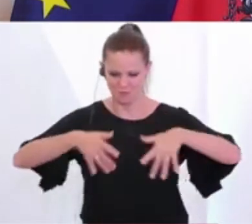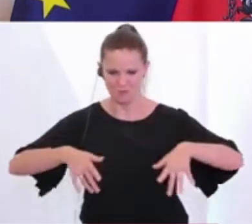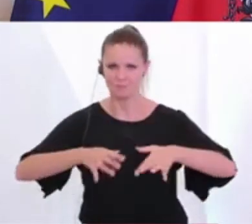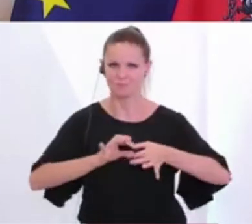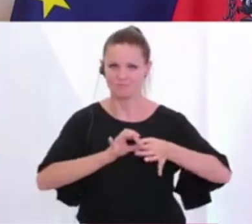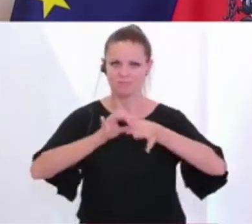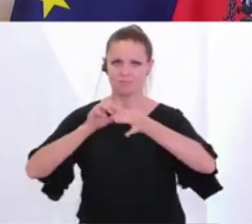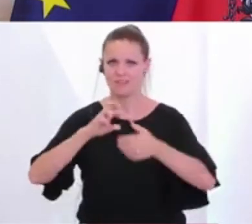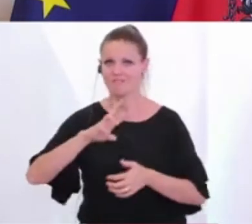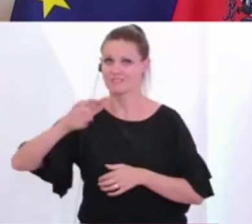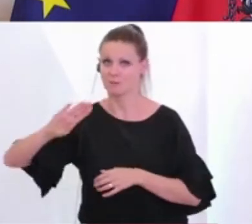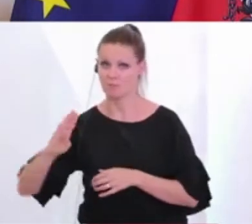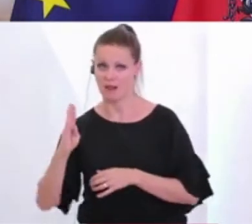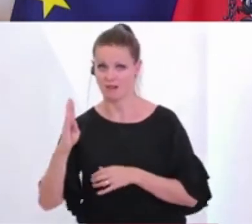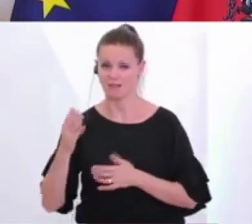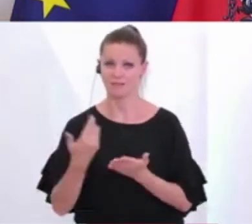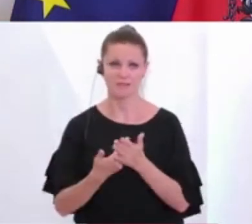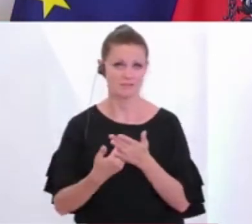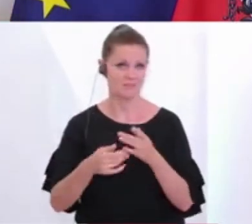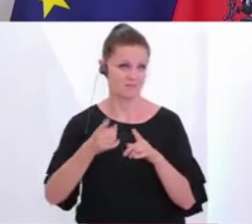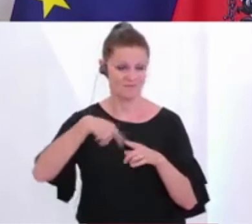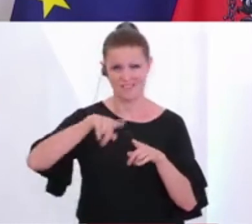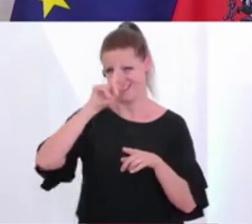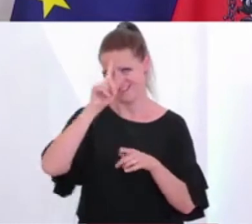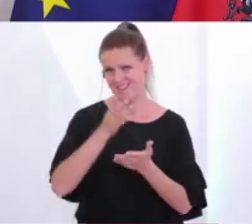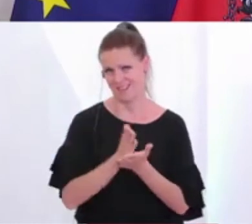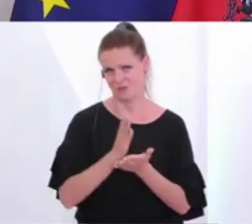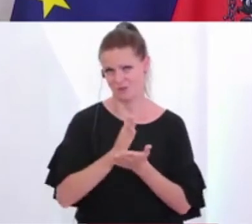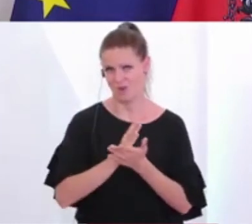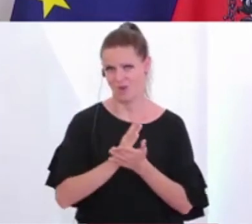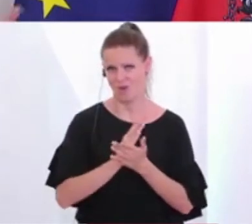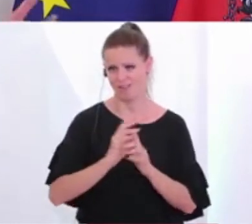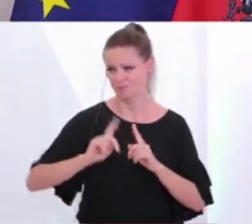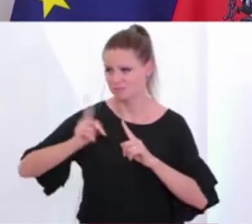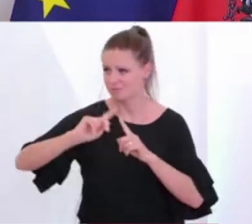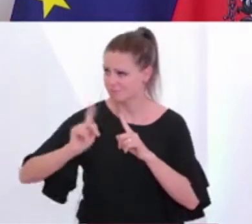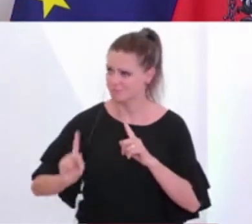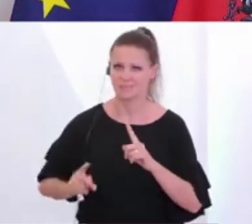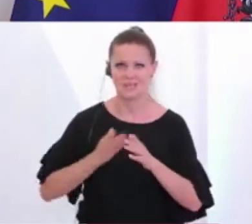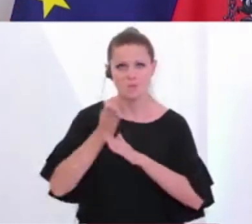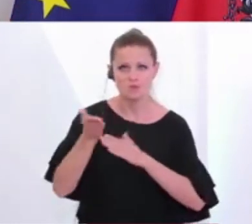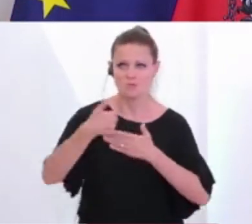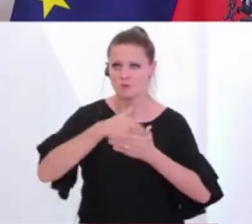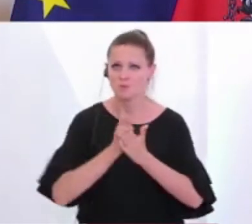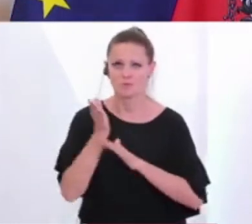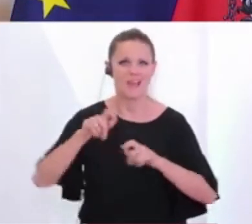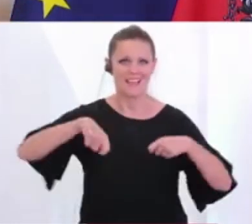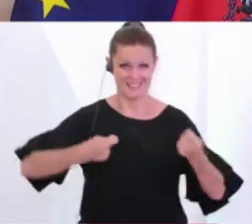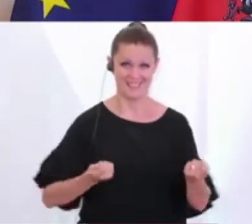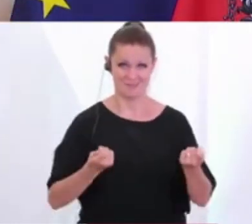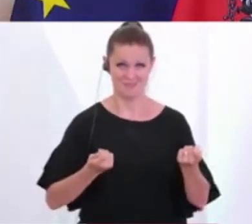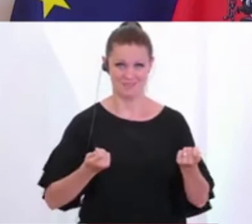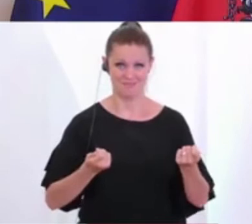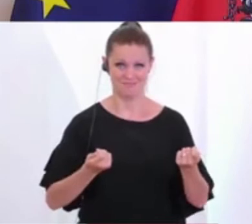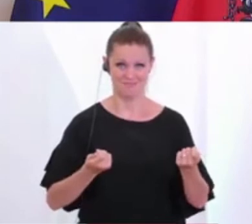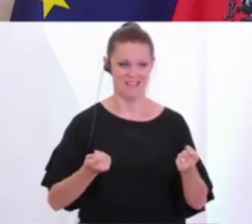Westbalkans. Und wir auch eben wissen, dass es da eine große Besuchstätigkeit jetzt, wie vom Außenminister angesprochen, gibt nach